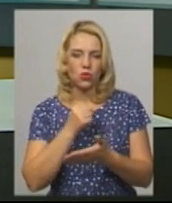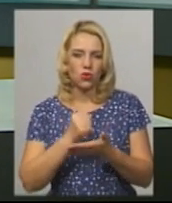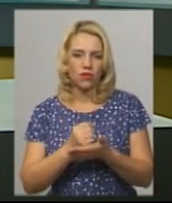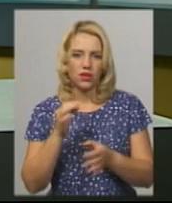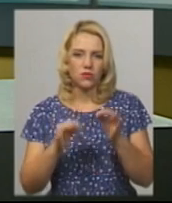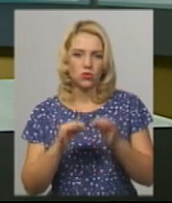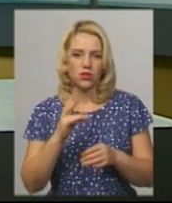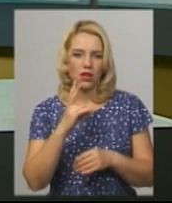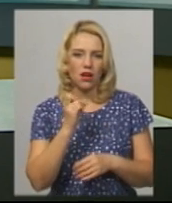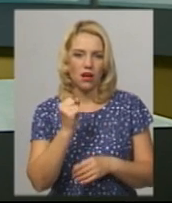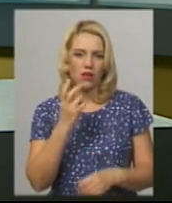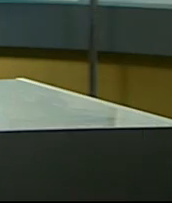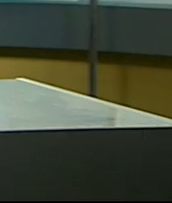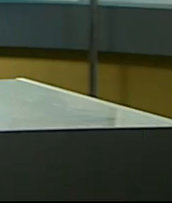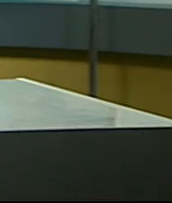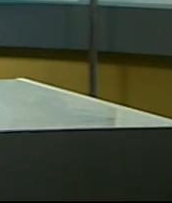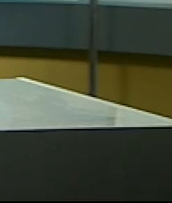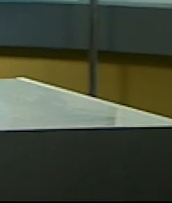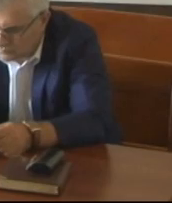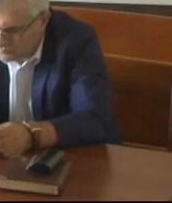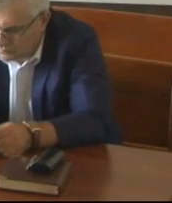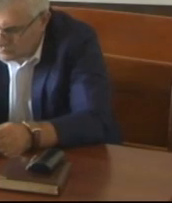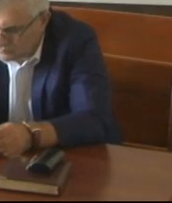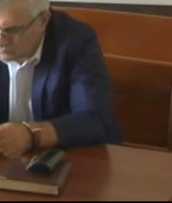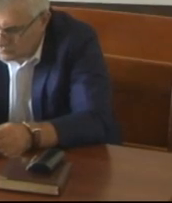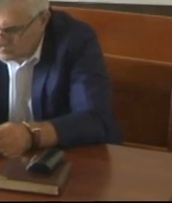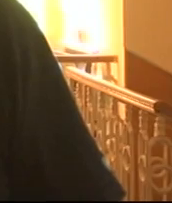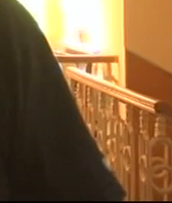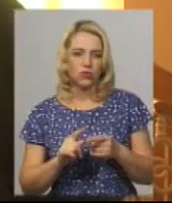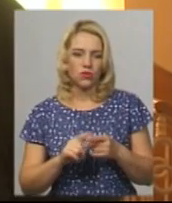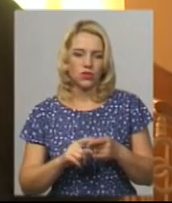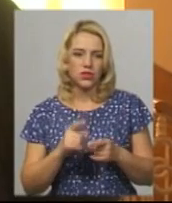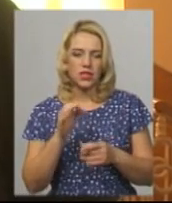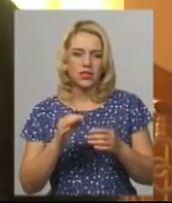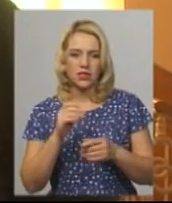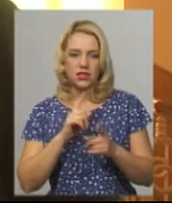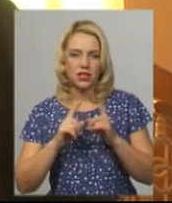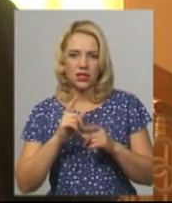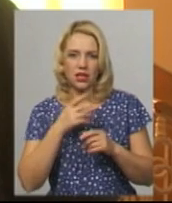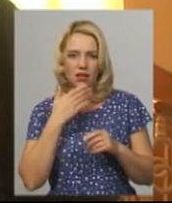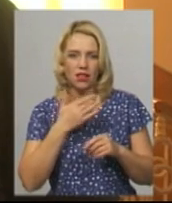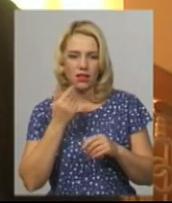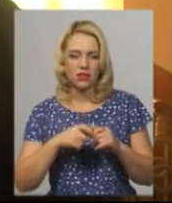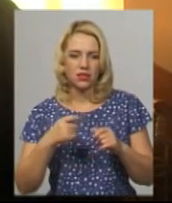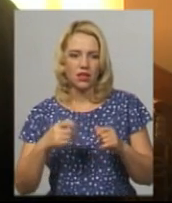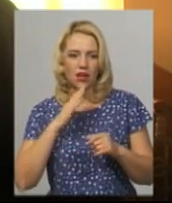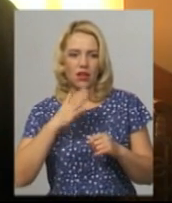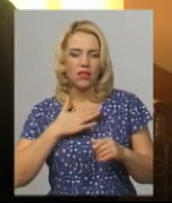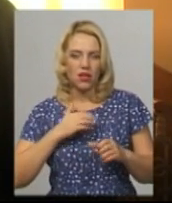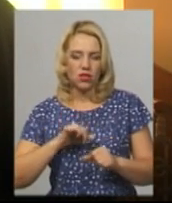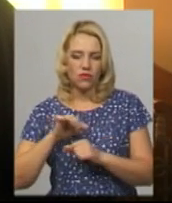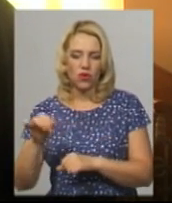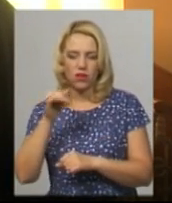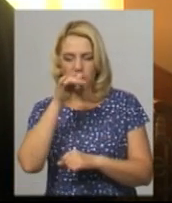суду Олег Антонюк. Судове засідання не затягують, каже потерпілий Олександр Полудніцин. Наша адвокат не змогла